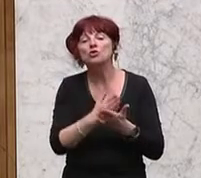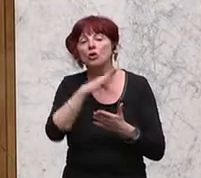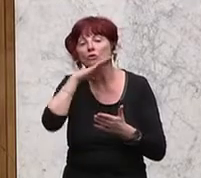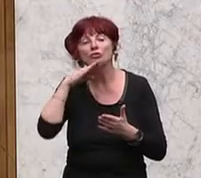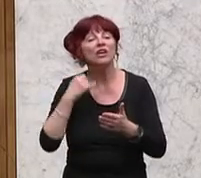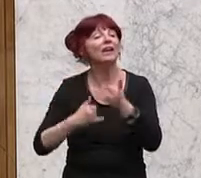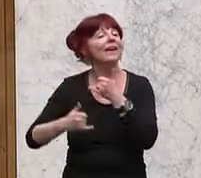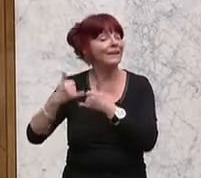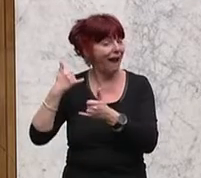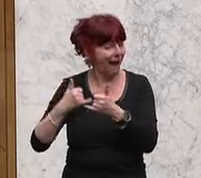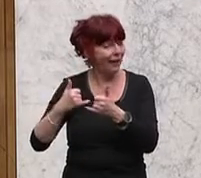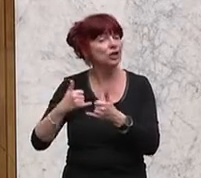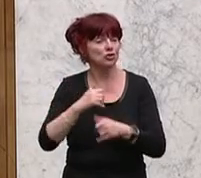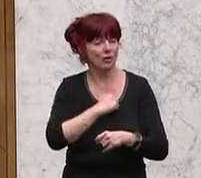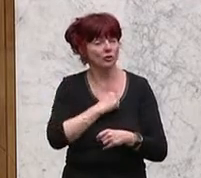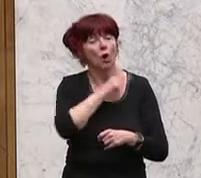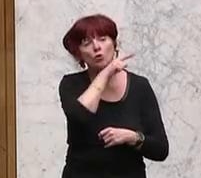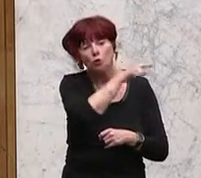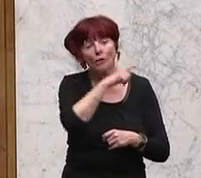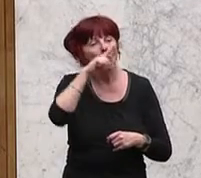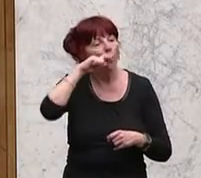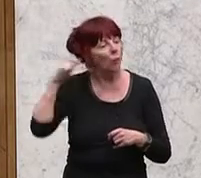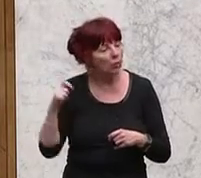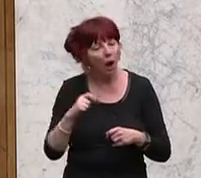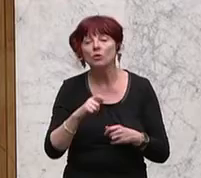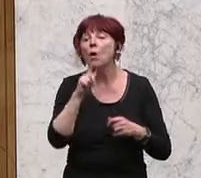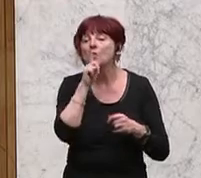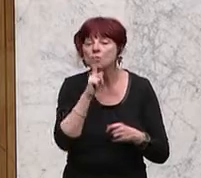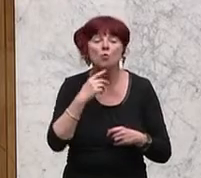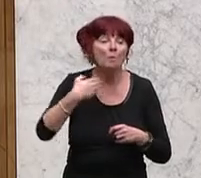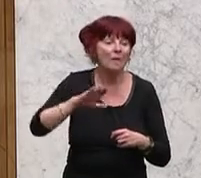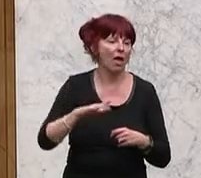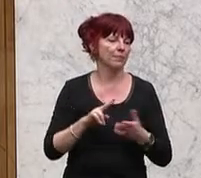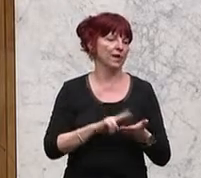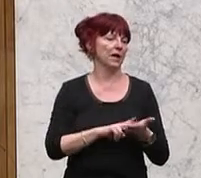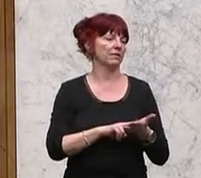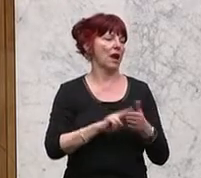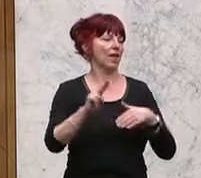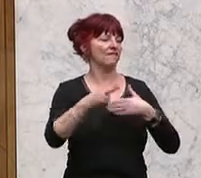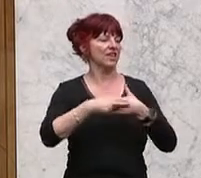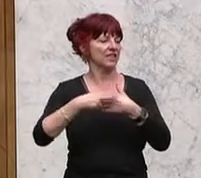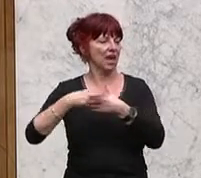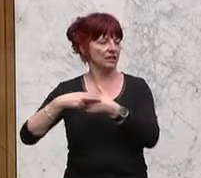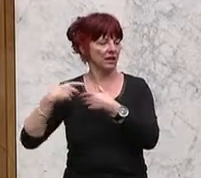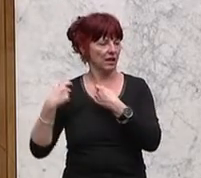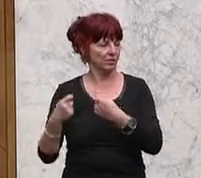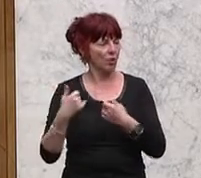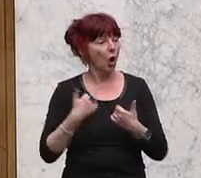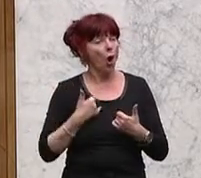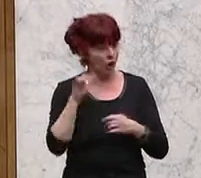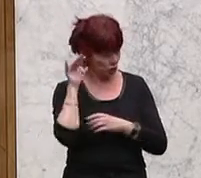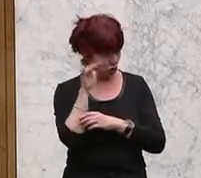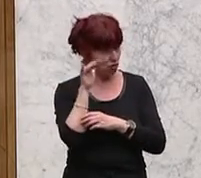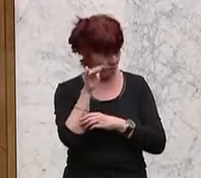Da gibt es nur noch die digitale Vignette. In Ungarn funktioniert das reibungslos. Wir schimpfen heute ganz viel und zu Recht über die